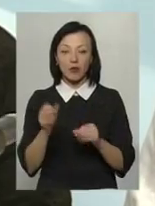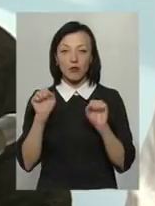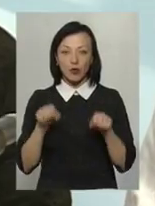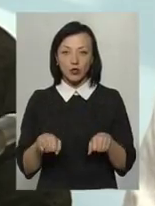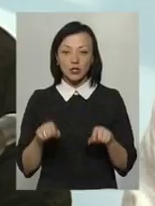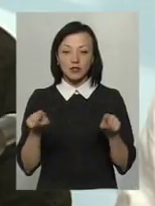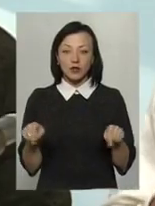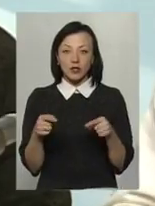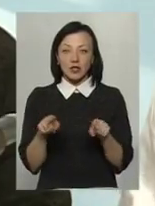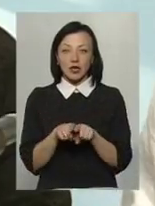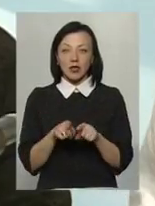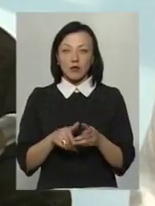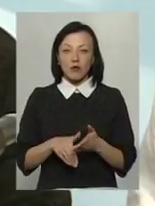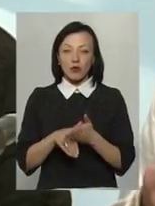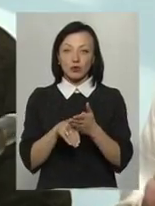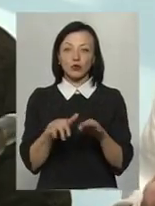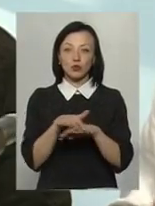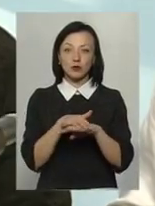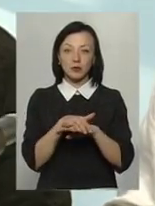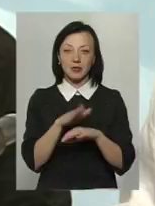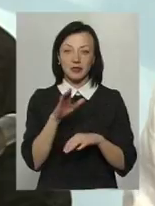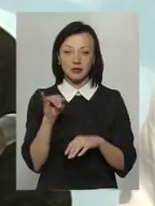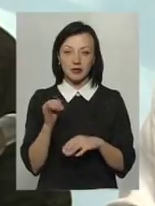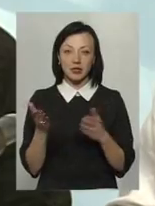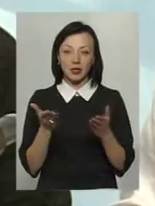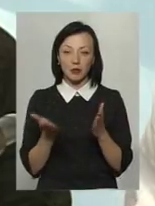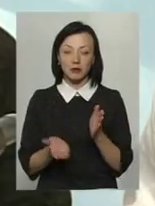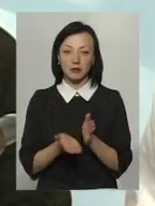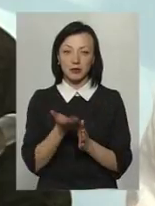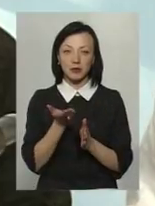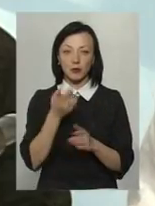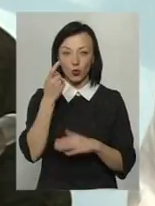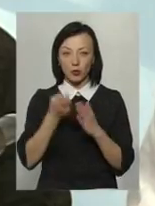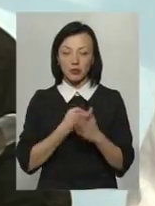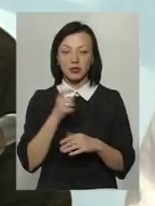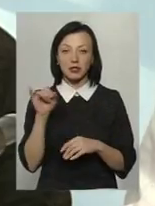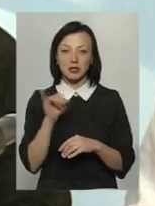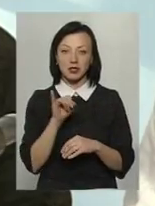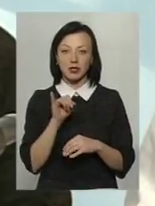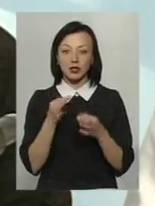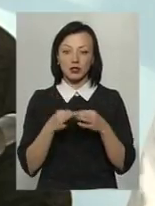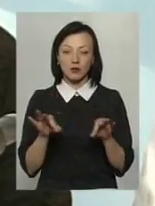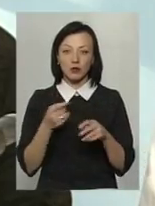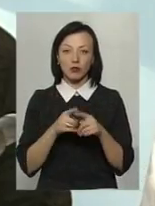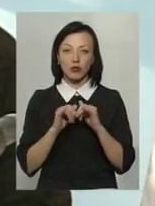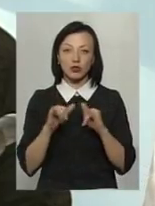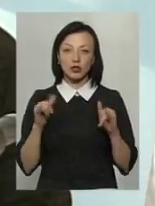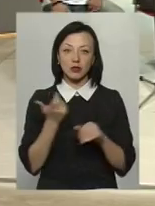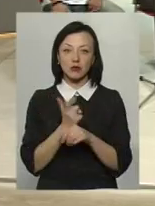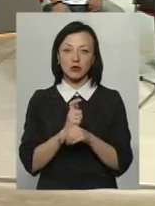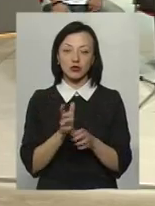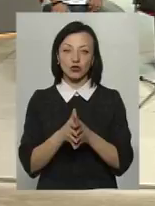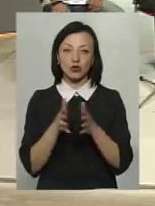можете створити ось такий поштовх суспільств, який піднімить обізнаність і дозволить це поширити в більш таких